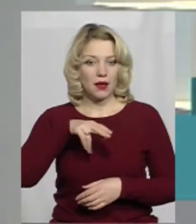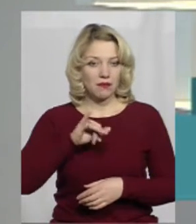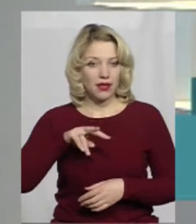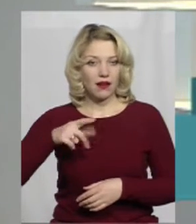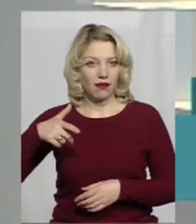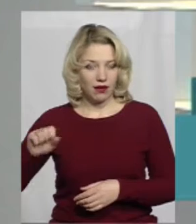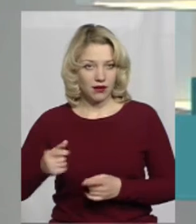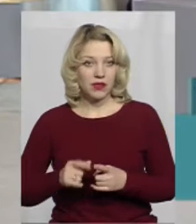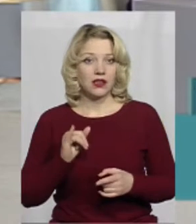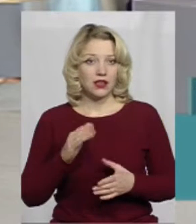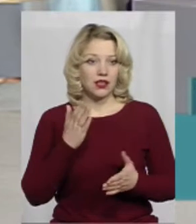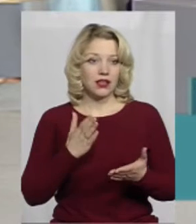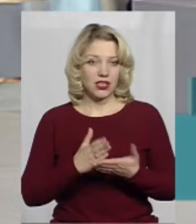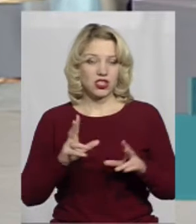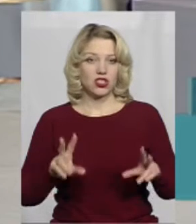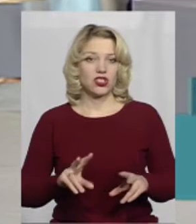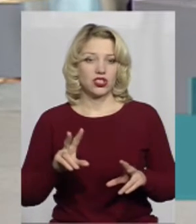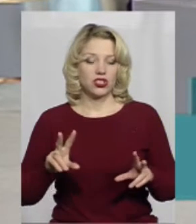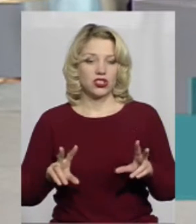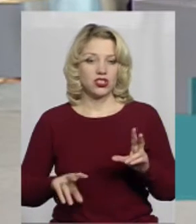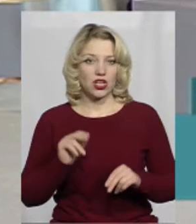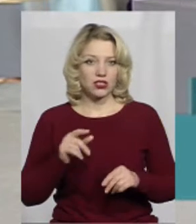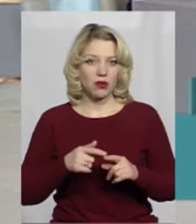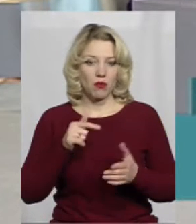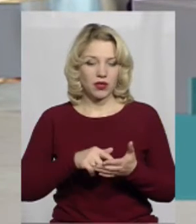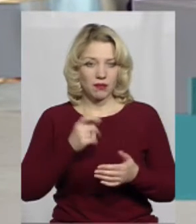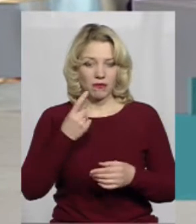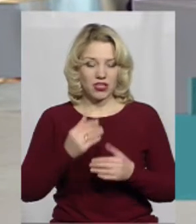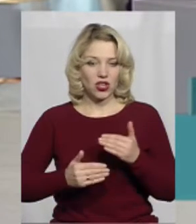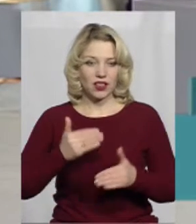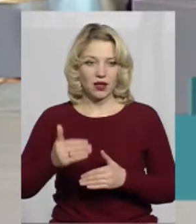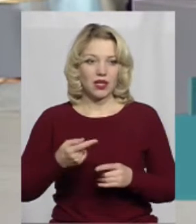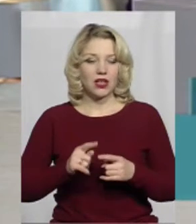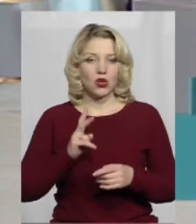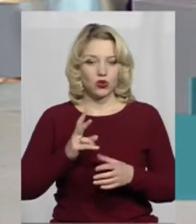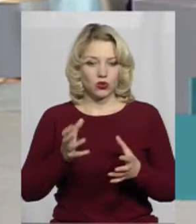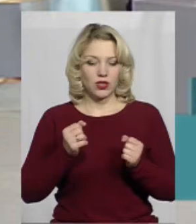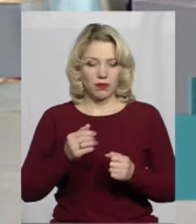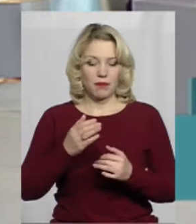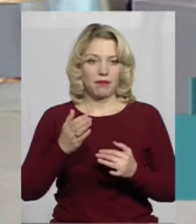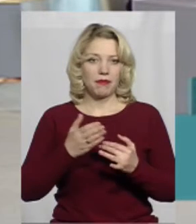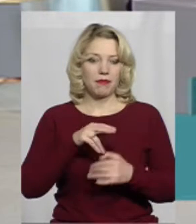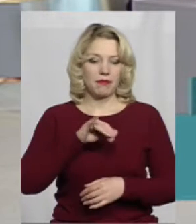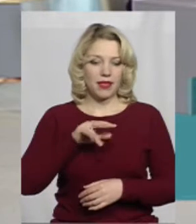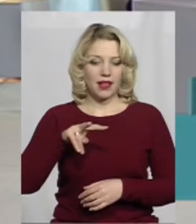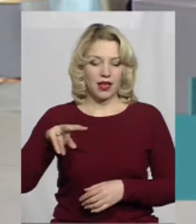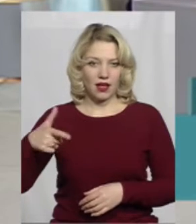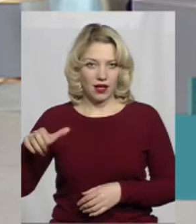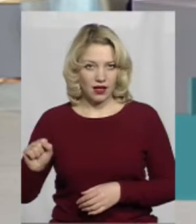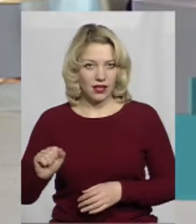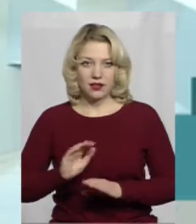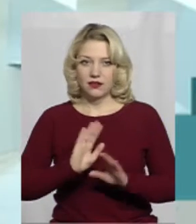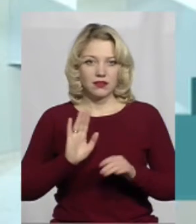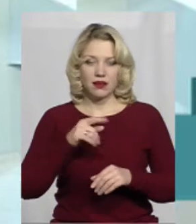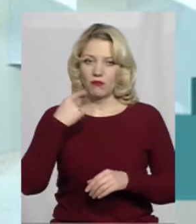мають шанси потрапити в цей перший етап теж ті, хто отримує ці пільги тільки з 1 січня? Ні, мова йдеться тільки за